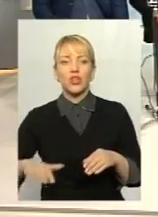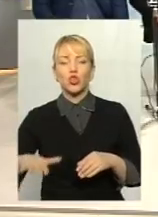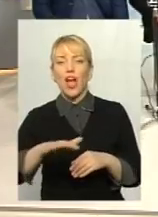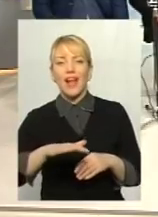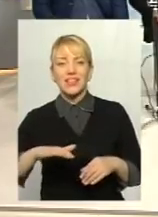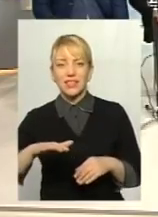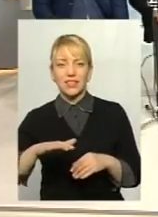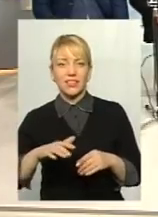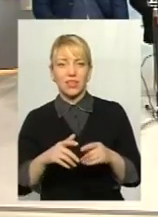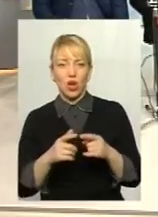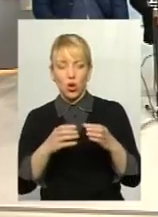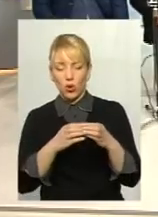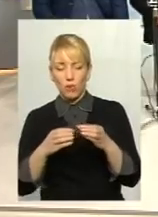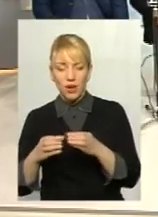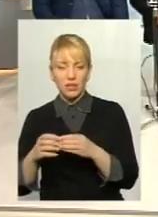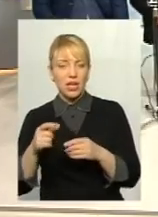Геоскадастр.